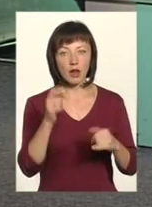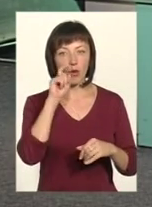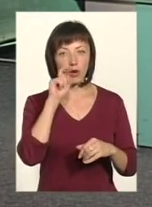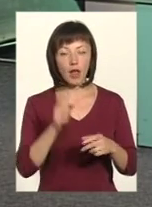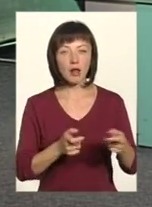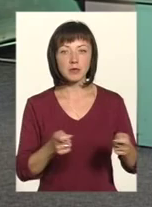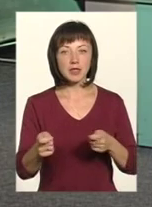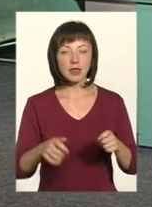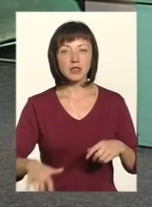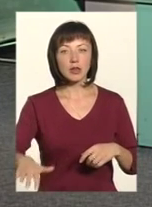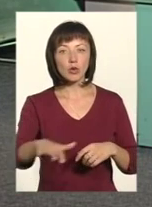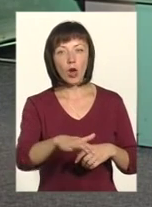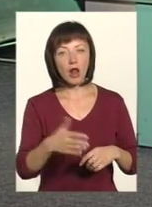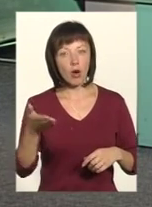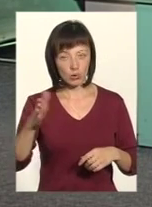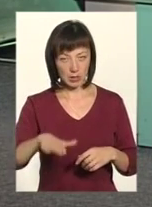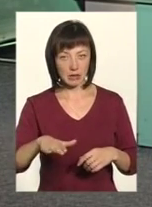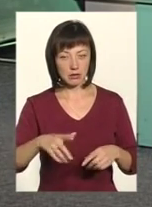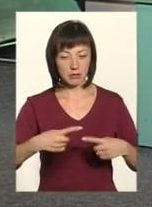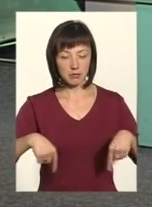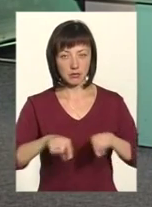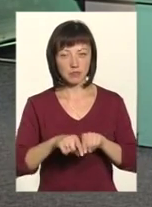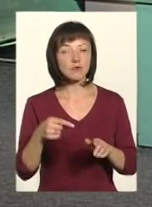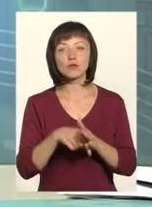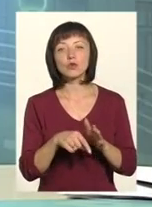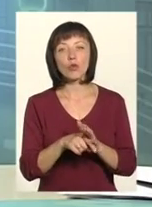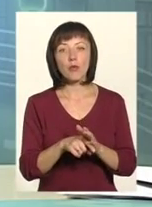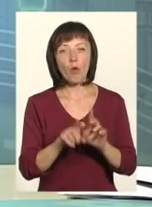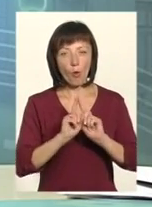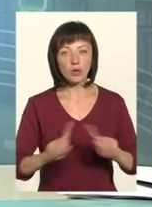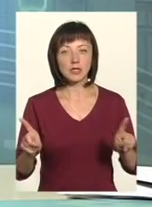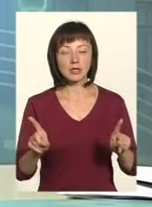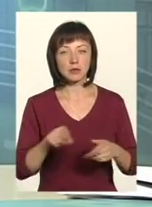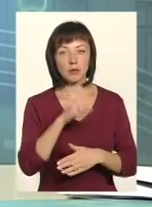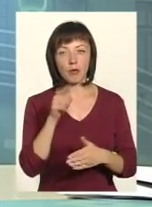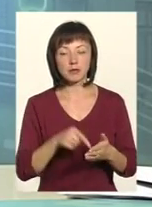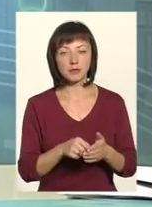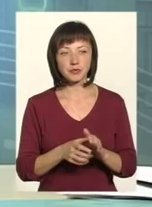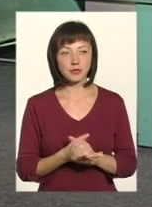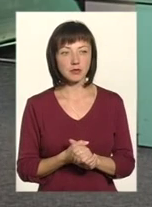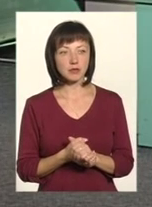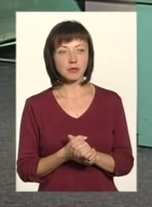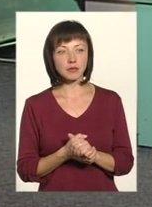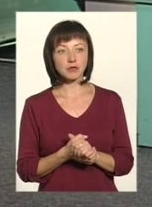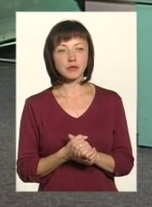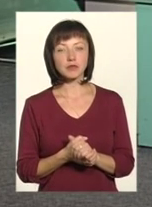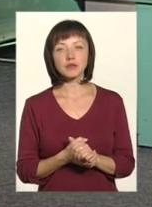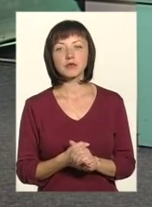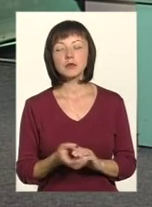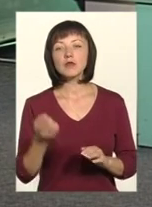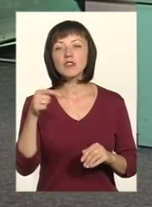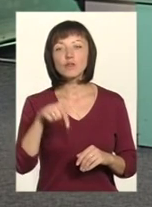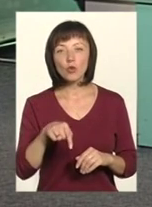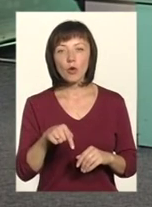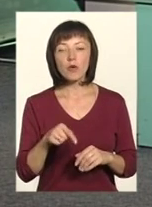адміністративно-територіальна одиниця. Так? В чому колізія? В чому є проблема? Шановний Василь Богданович, я